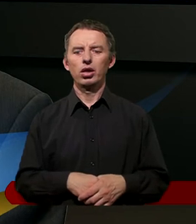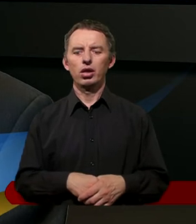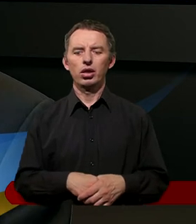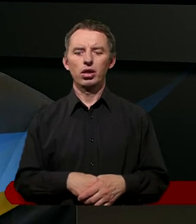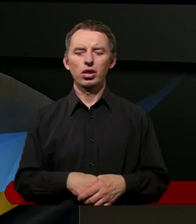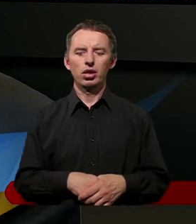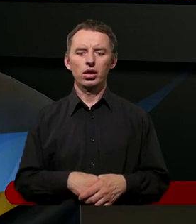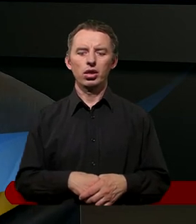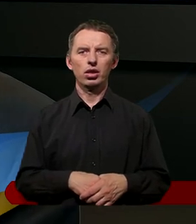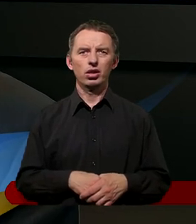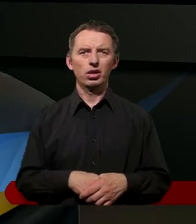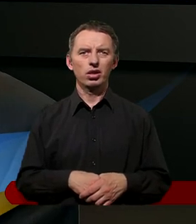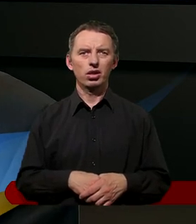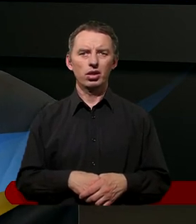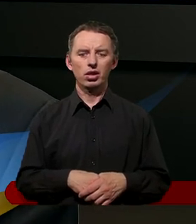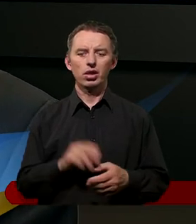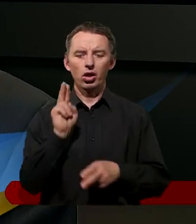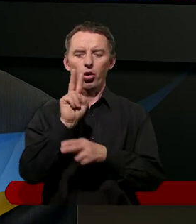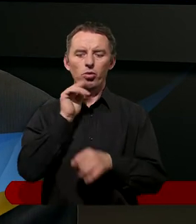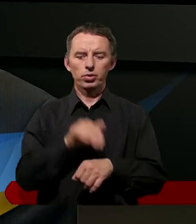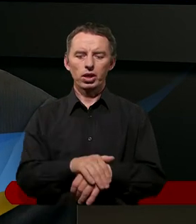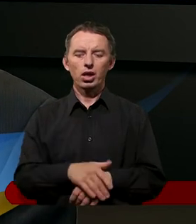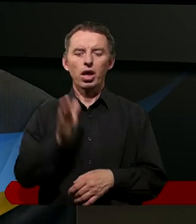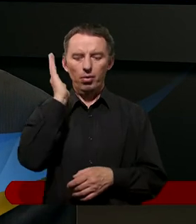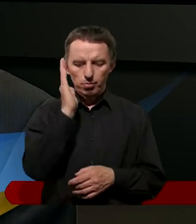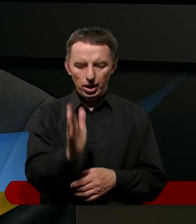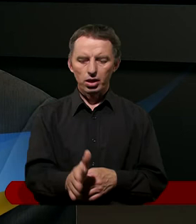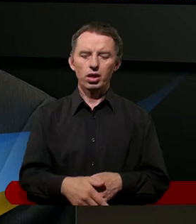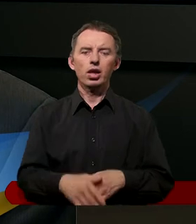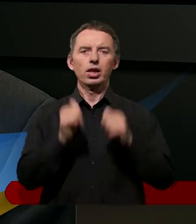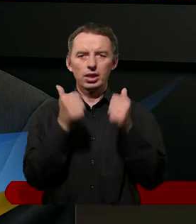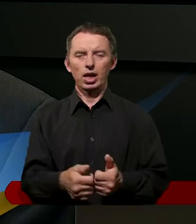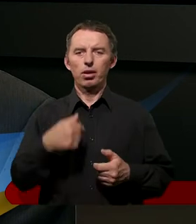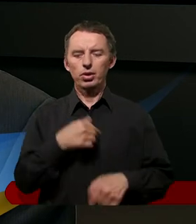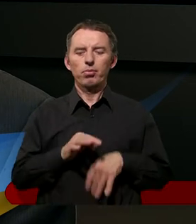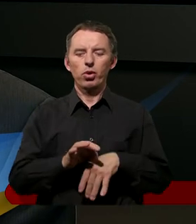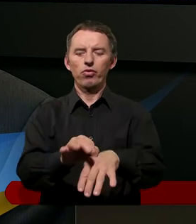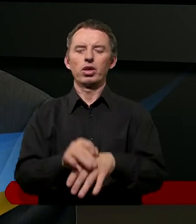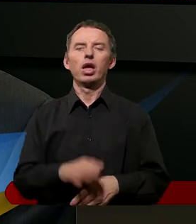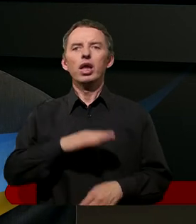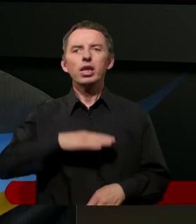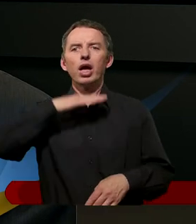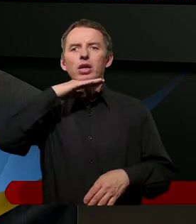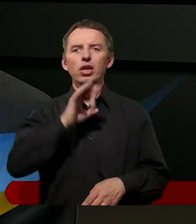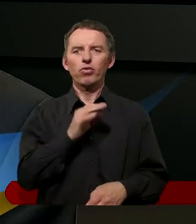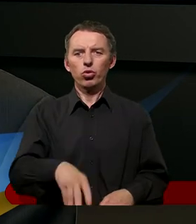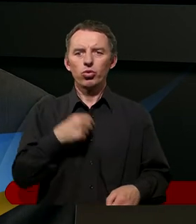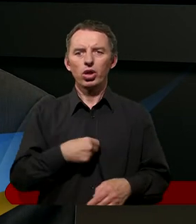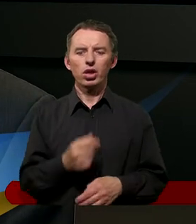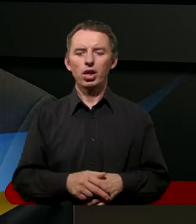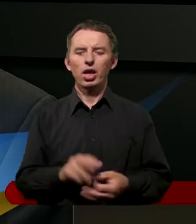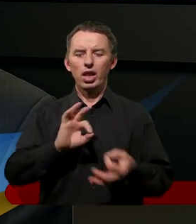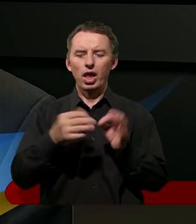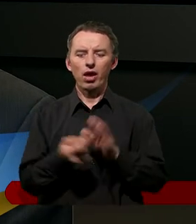Piękna obietnica. Pan będzie Ciebie stale prowadził i nasyci Twoją duszę